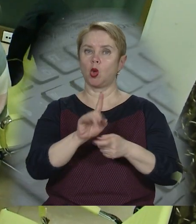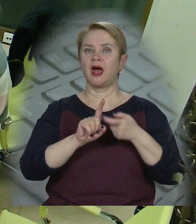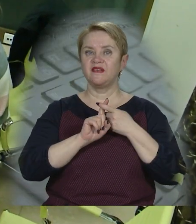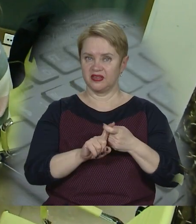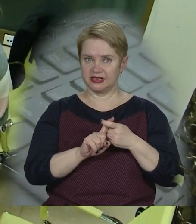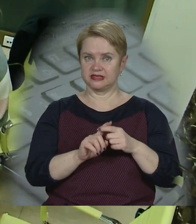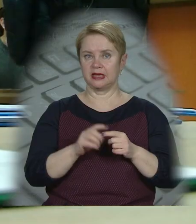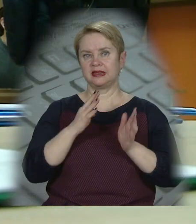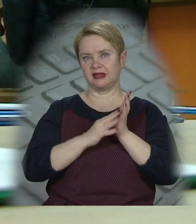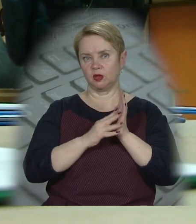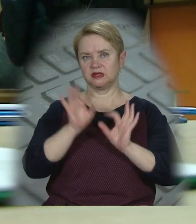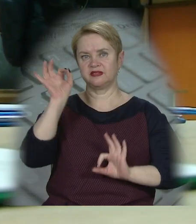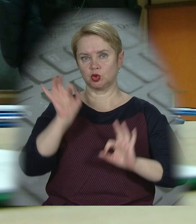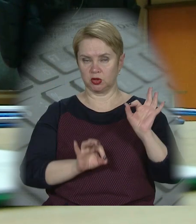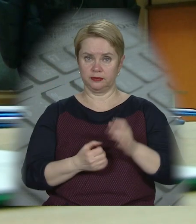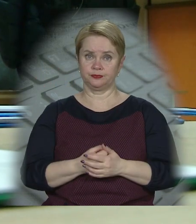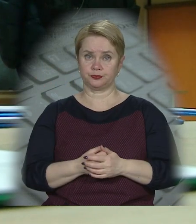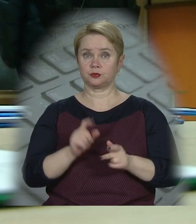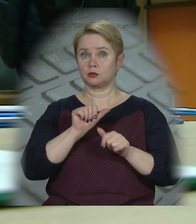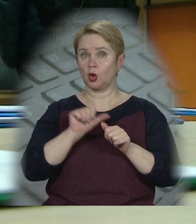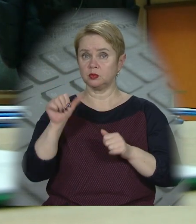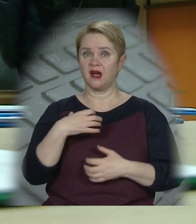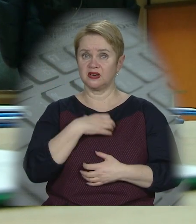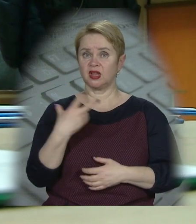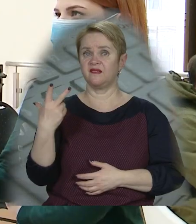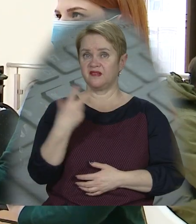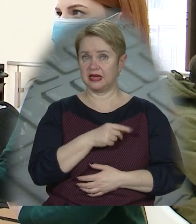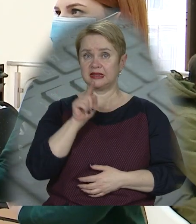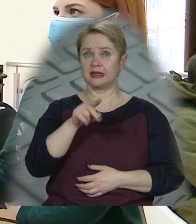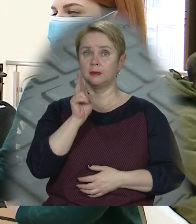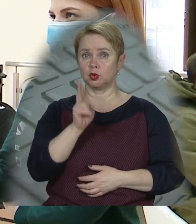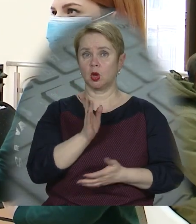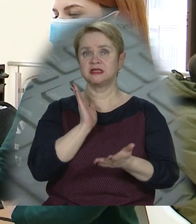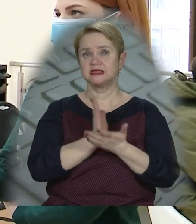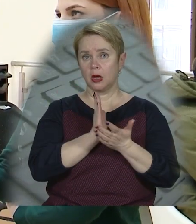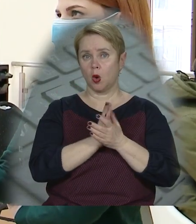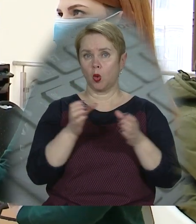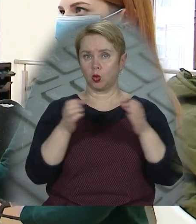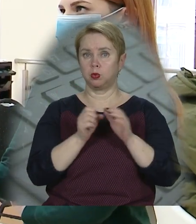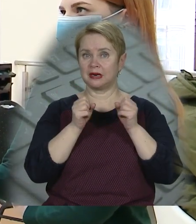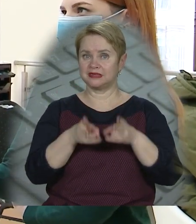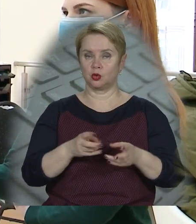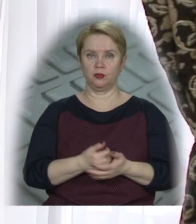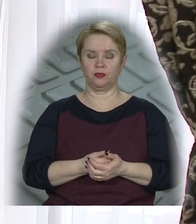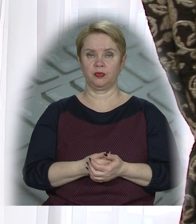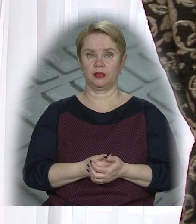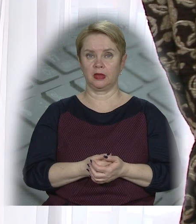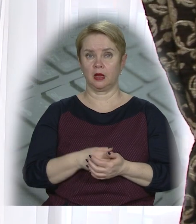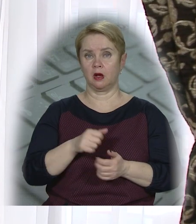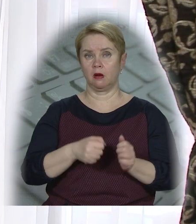коронавірусом на понад 90%. Особливо важливо вакцинуватися тим, хто знаходиться у групі ризику.